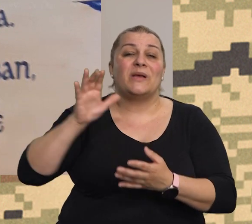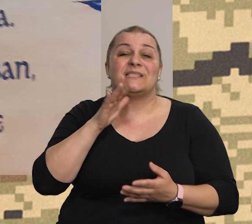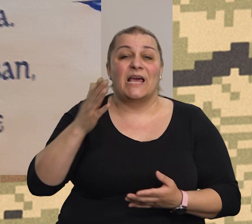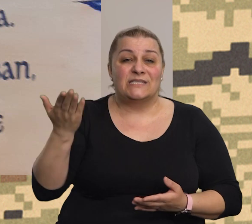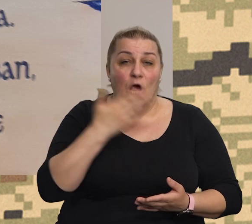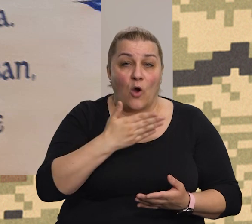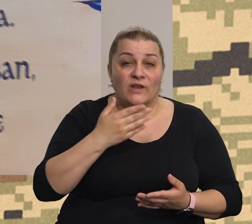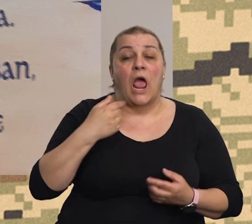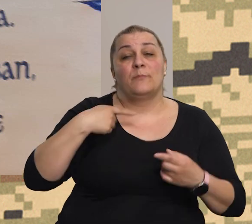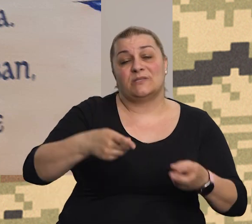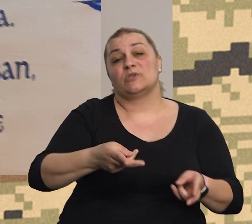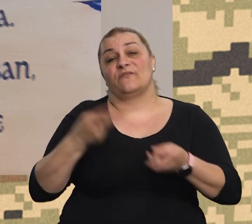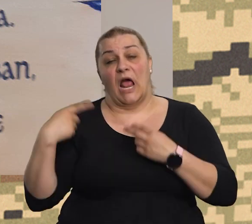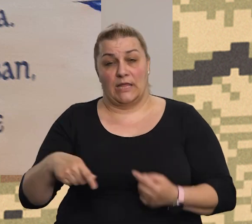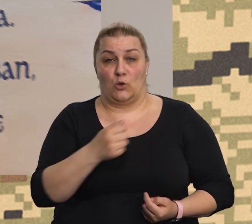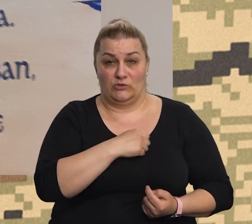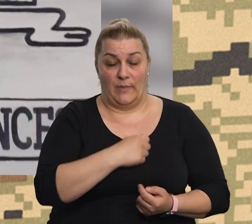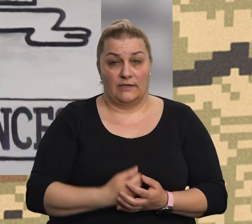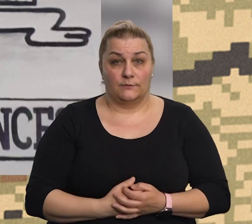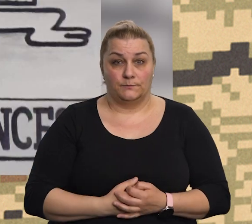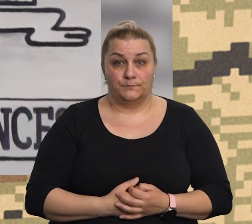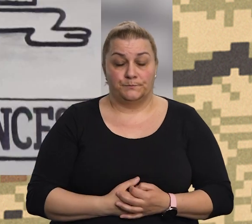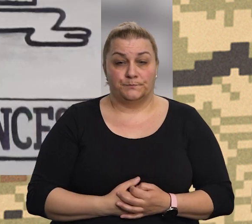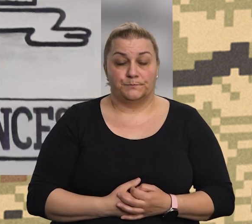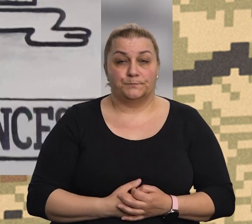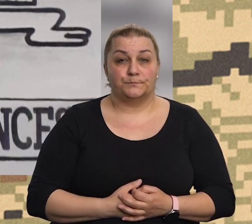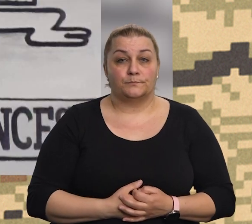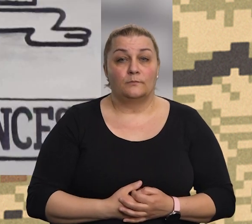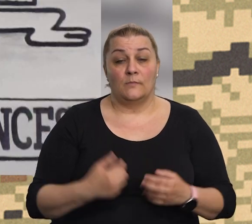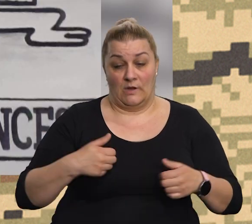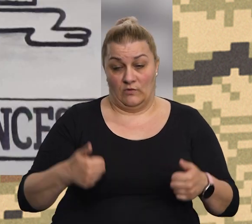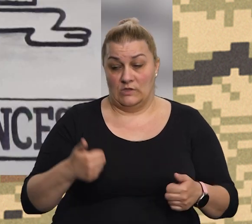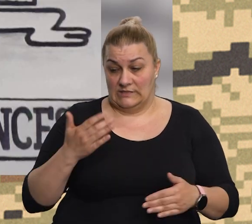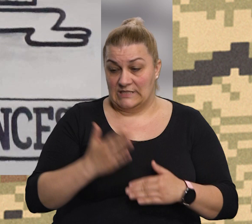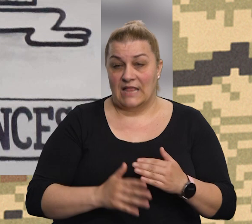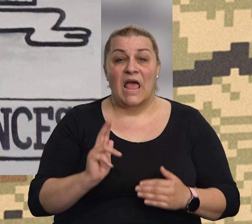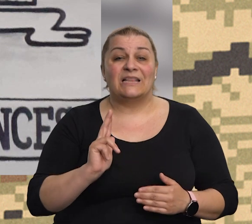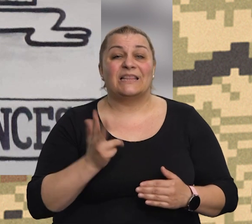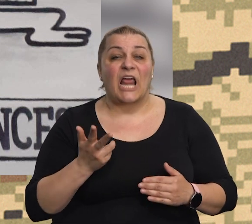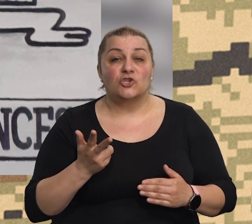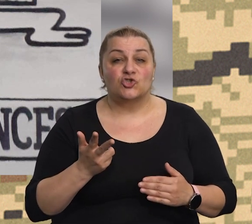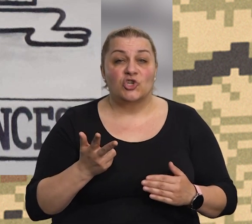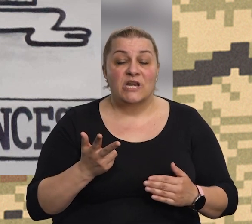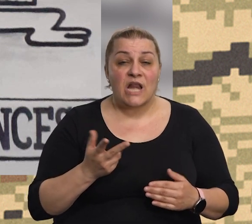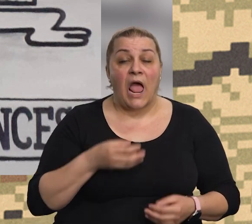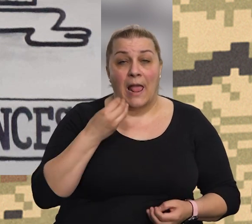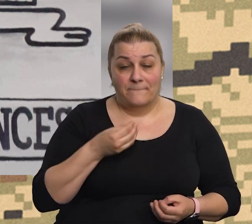a mi smo se vratili nazad sa Splitanom. Da, drago, ajmo sad u posljednjem trećini emisije,